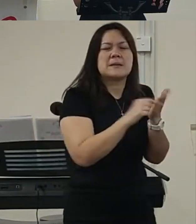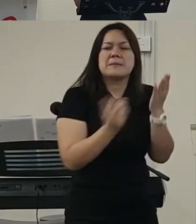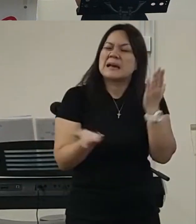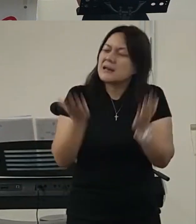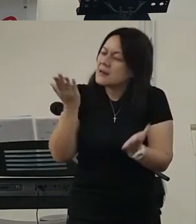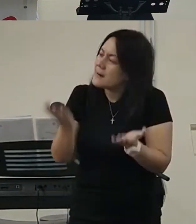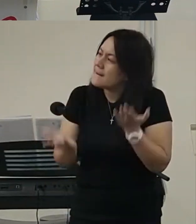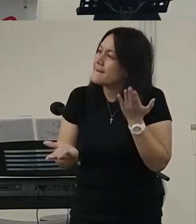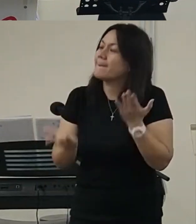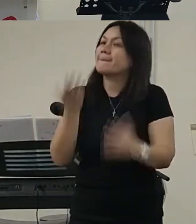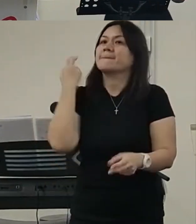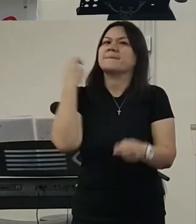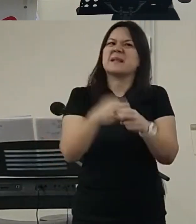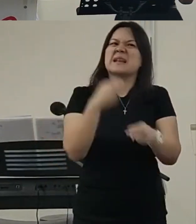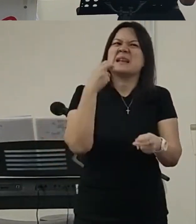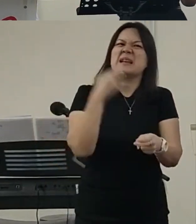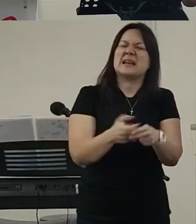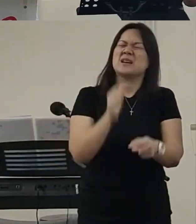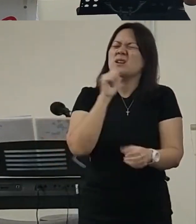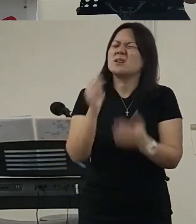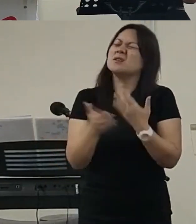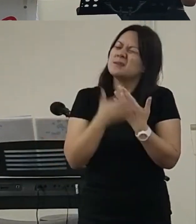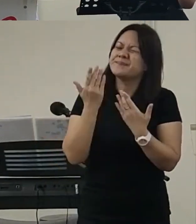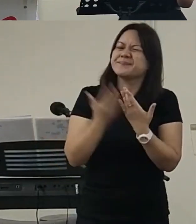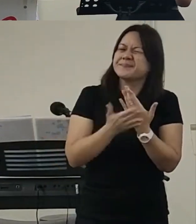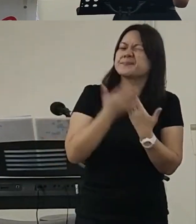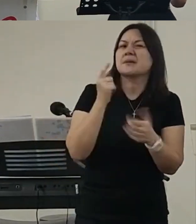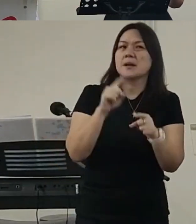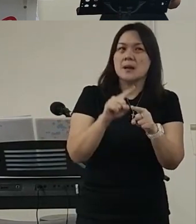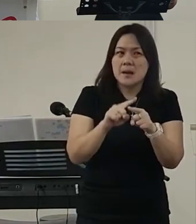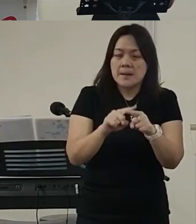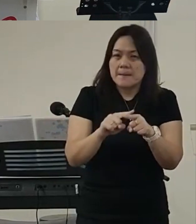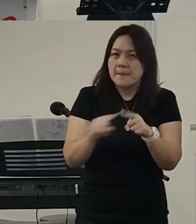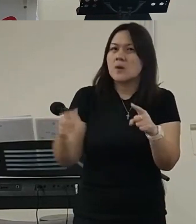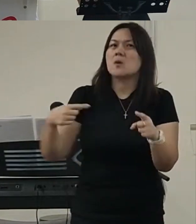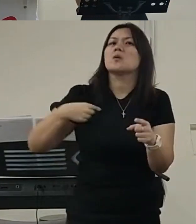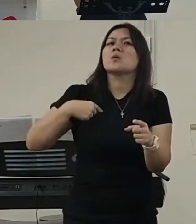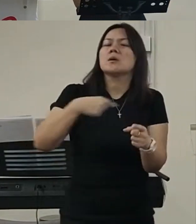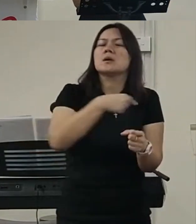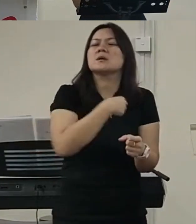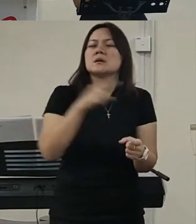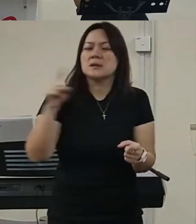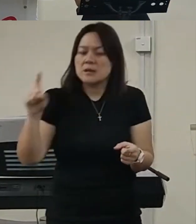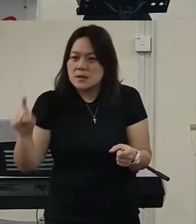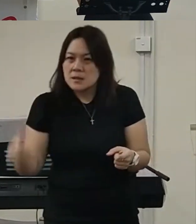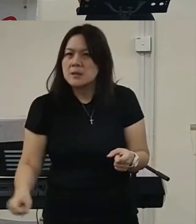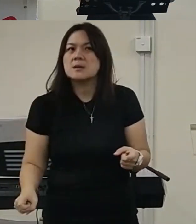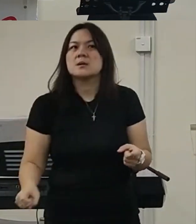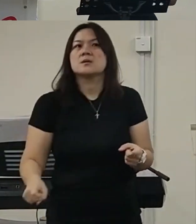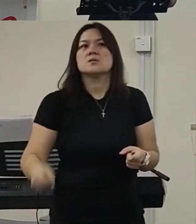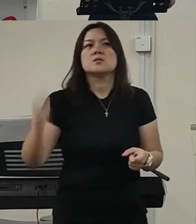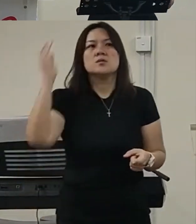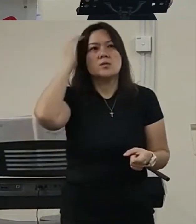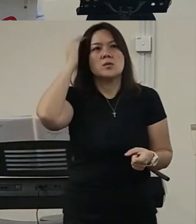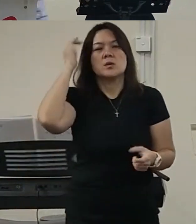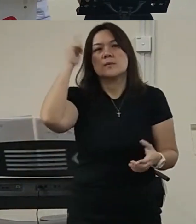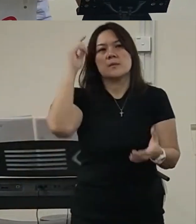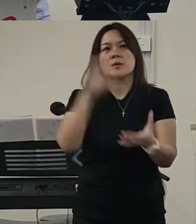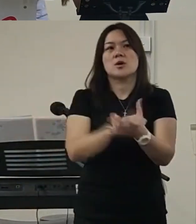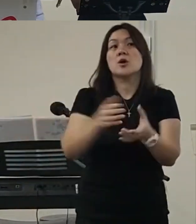那么要知道今天早上这个话语呢可能是有一点难要领受的但是请知道神深刻地爱你们